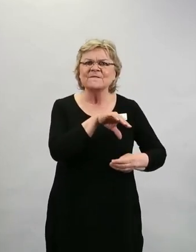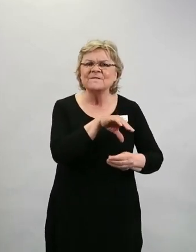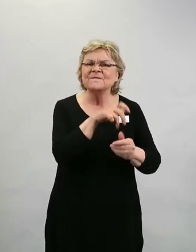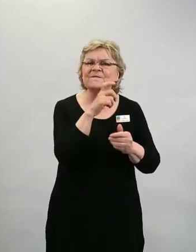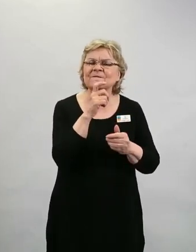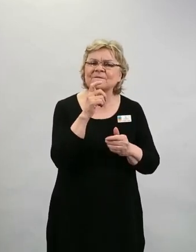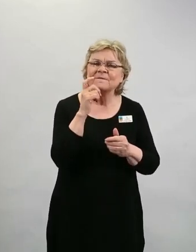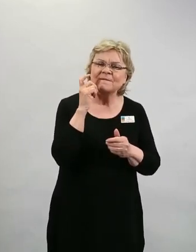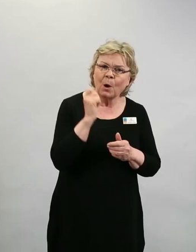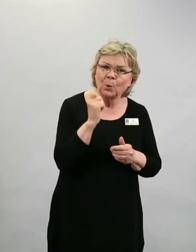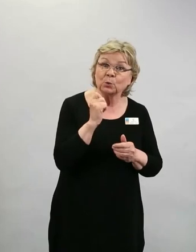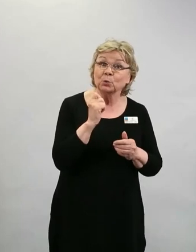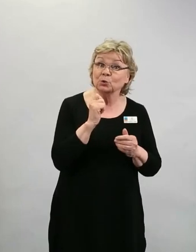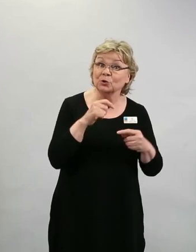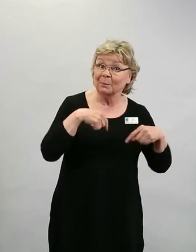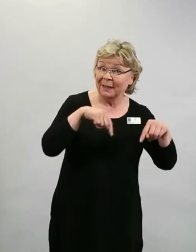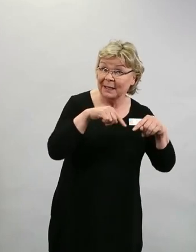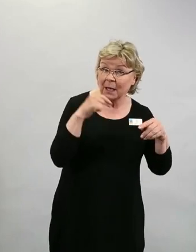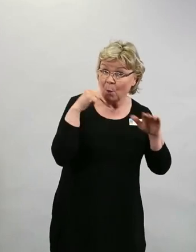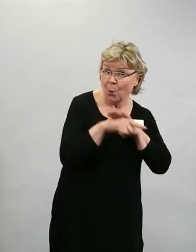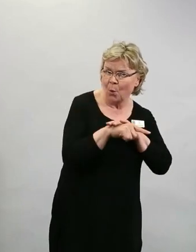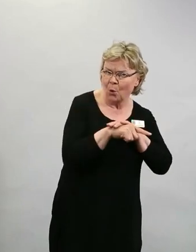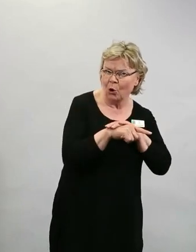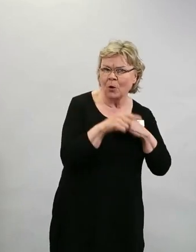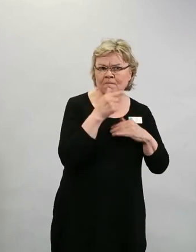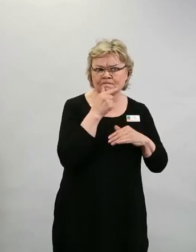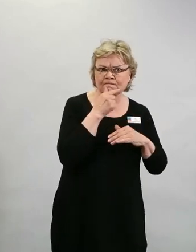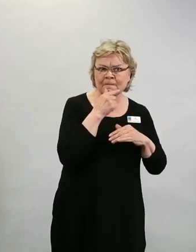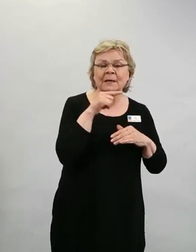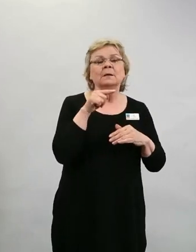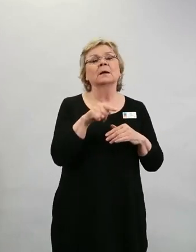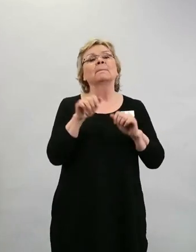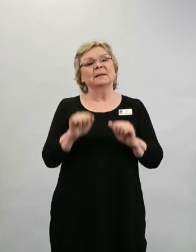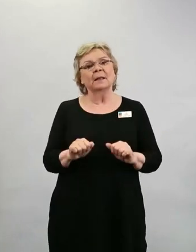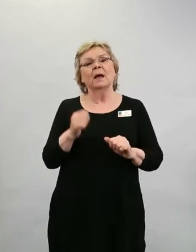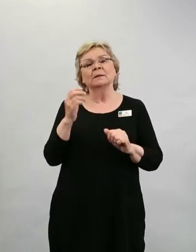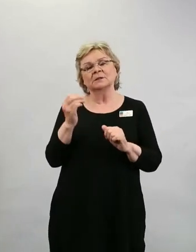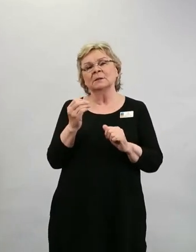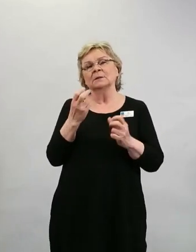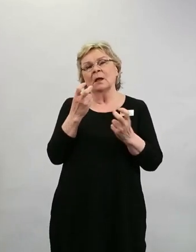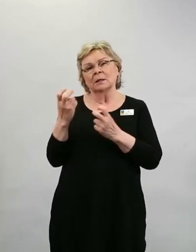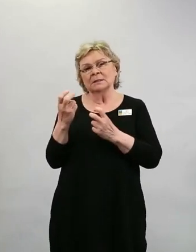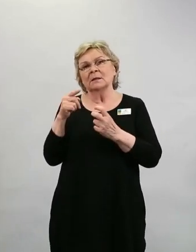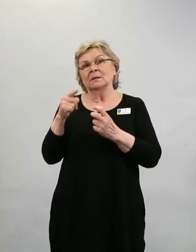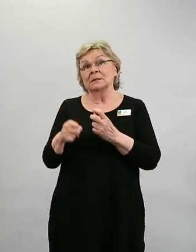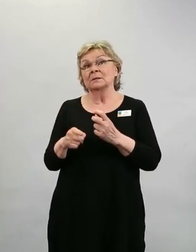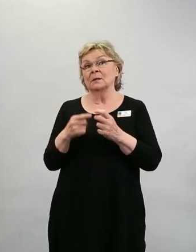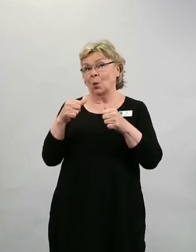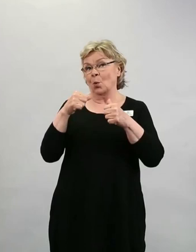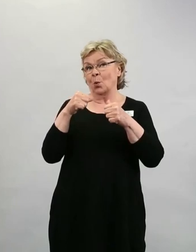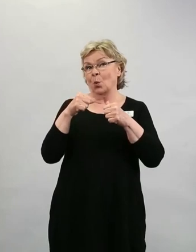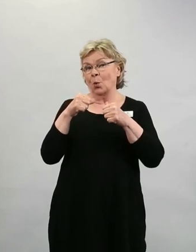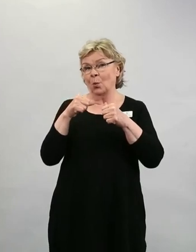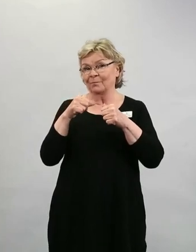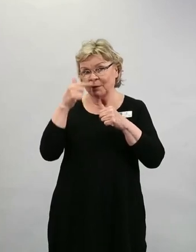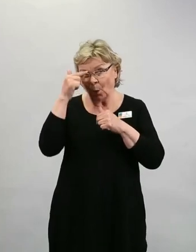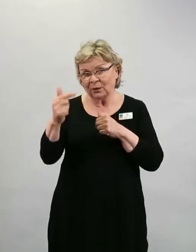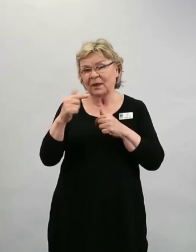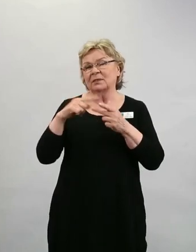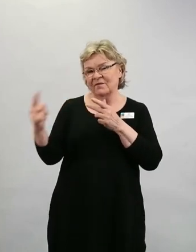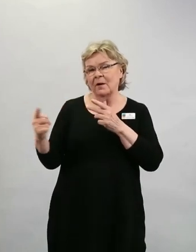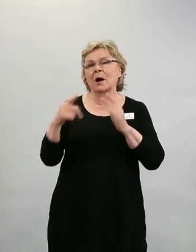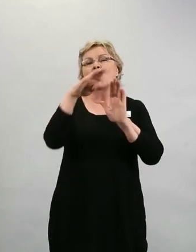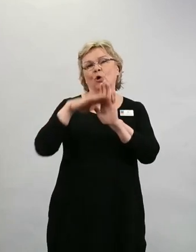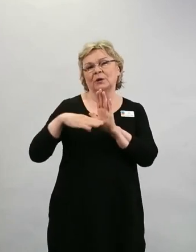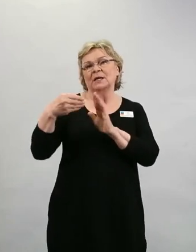meidän pitää selvittää, jotta me voidaan antaa luotettavaa ohjeistusta, ettei tule mitään yllätyksiä sitten. Juuri tämän takia